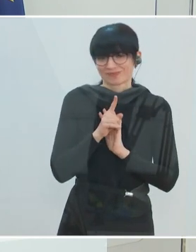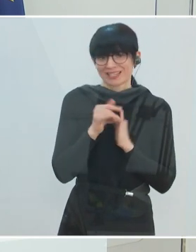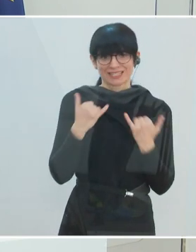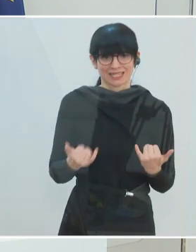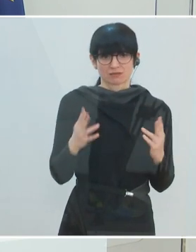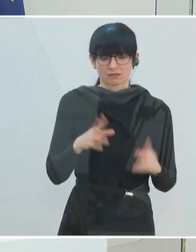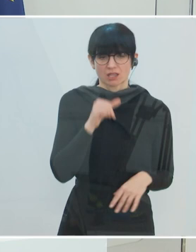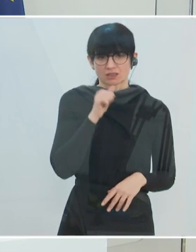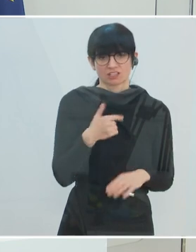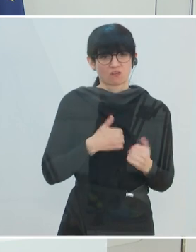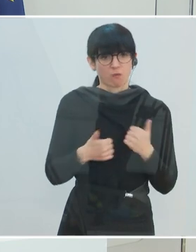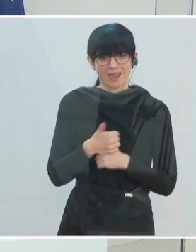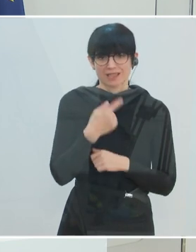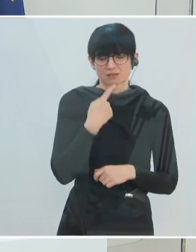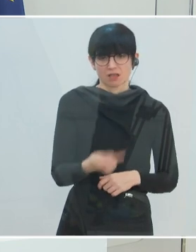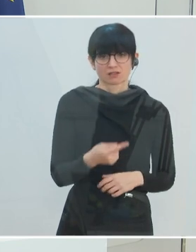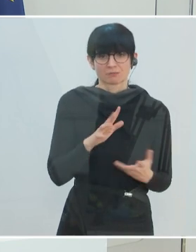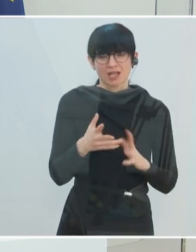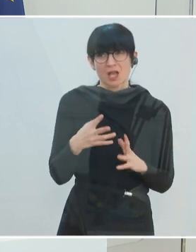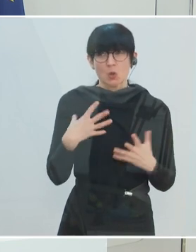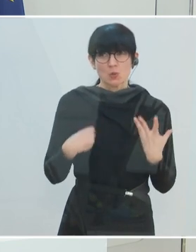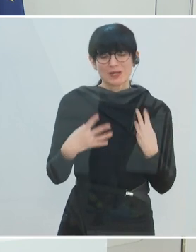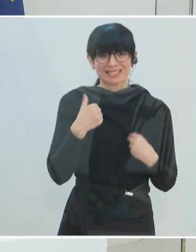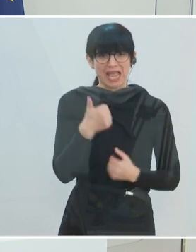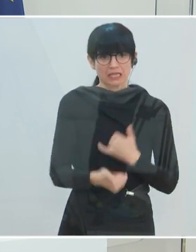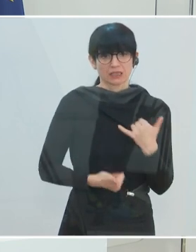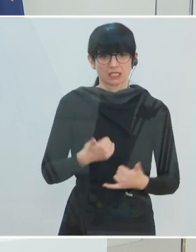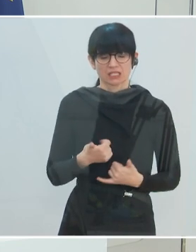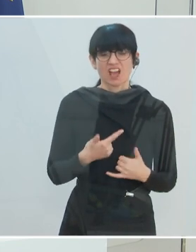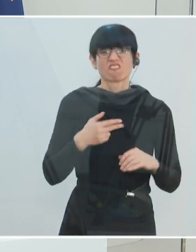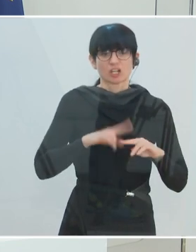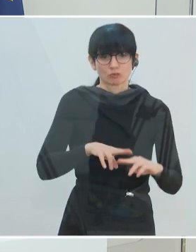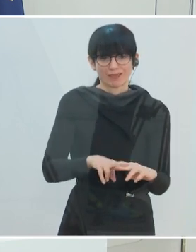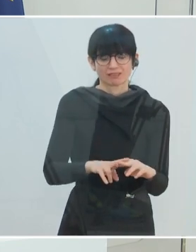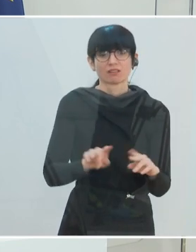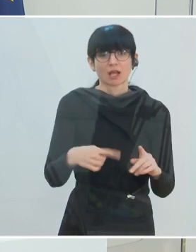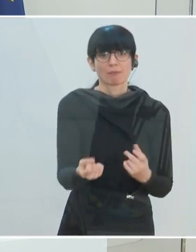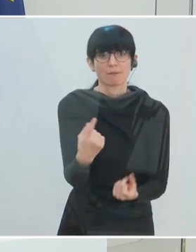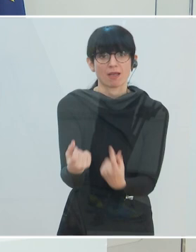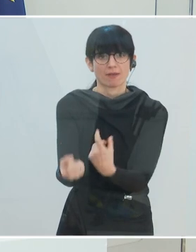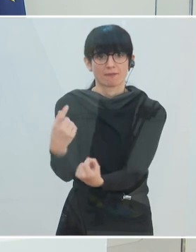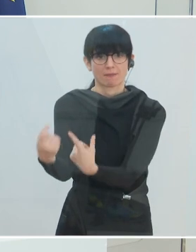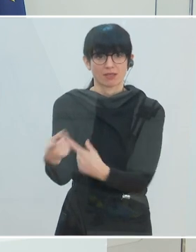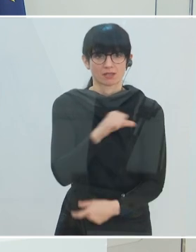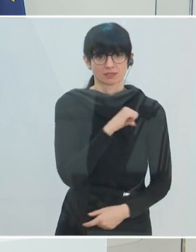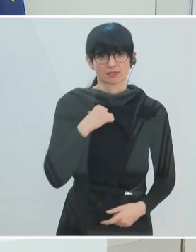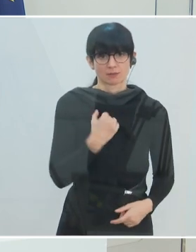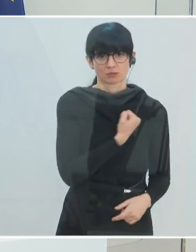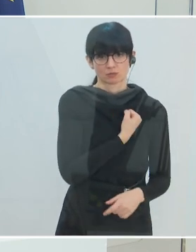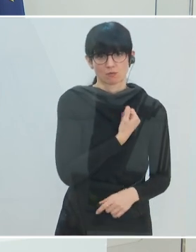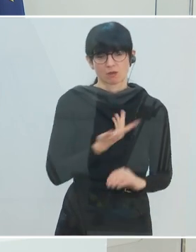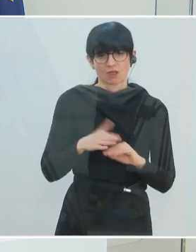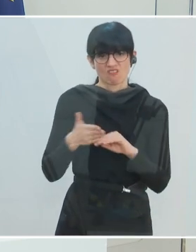prognostizieren. Aber üblicherweise braucht es ein Jahr bis eineinhalb nach einer Krise, dass dann wirklich diese massiven